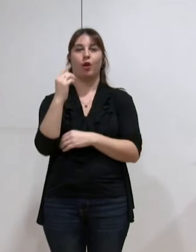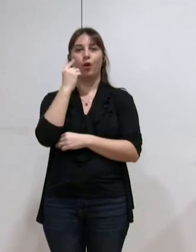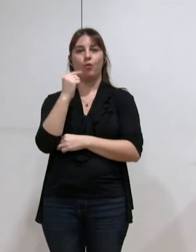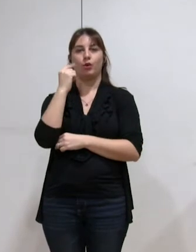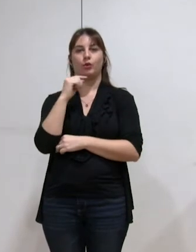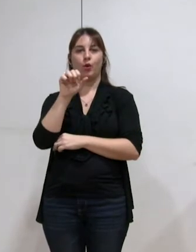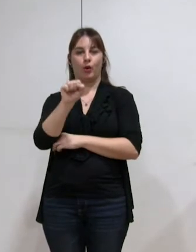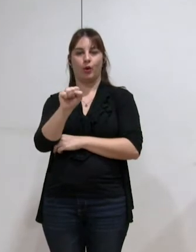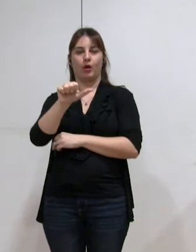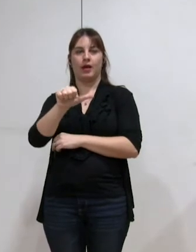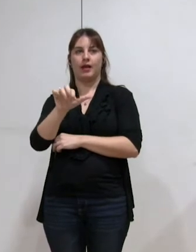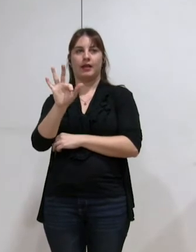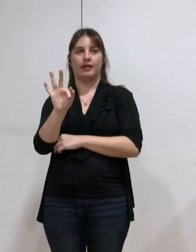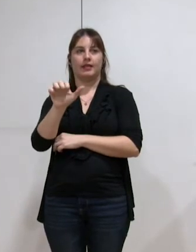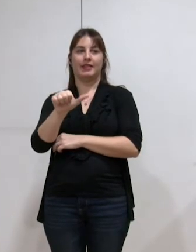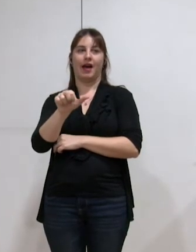Kierkechkayan.